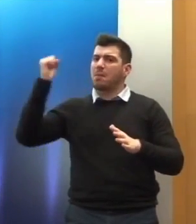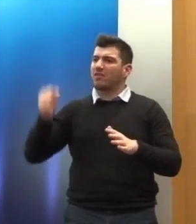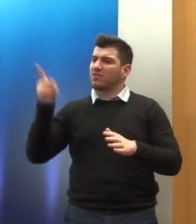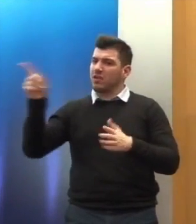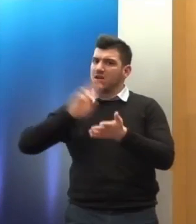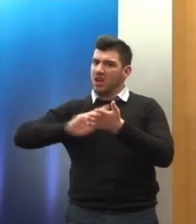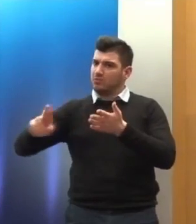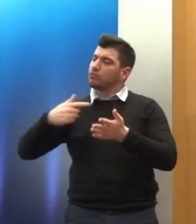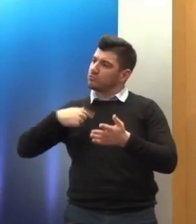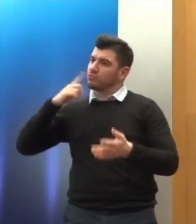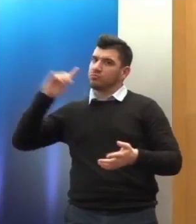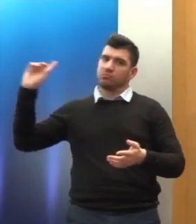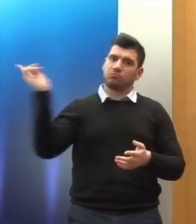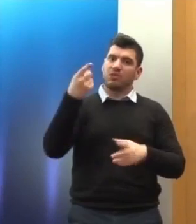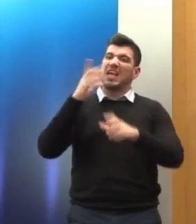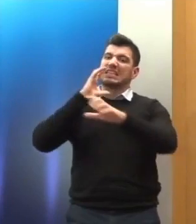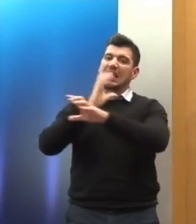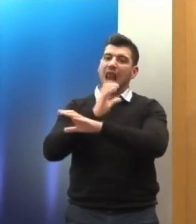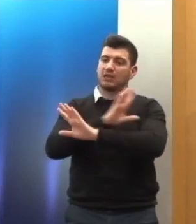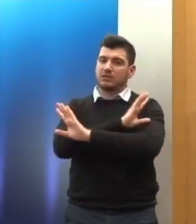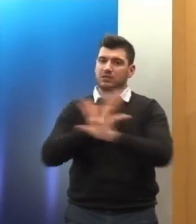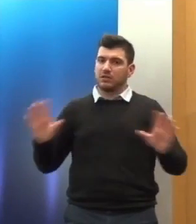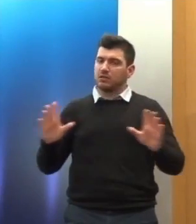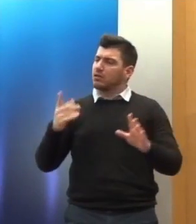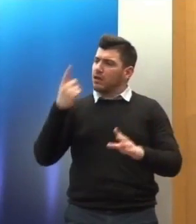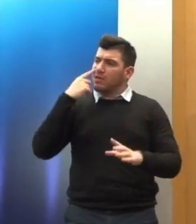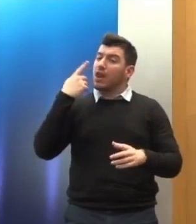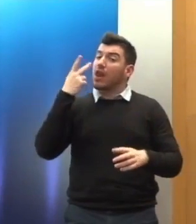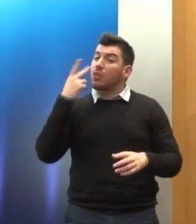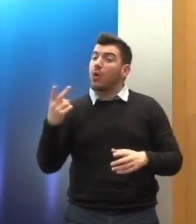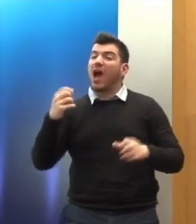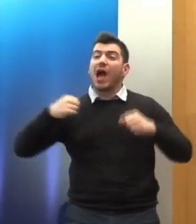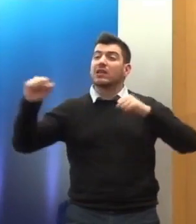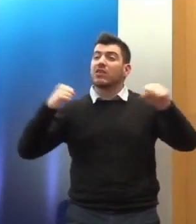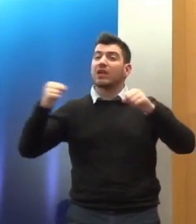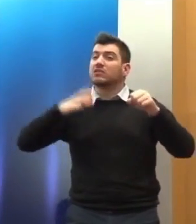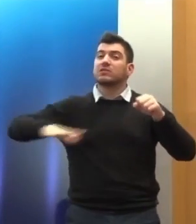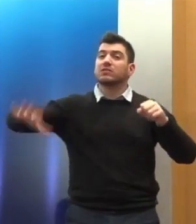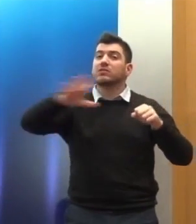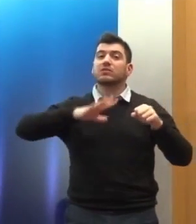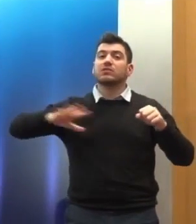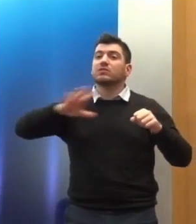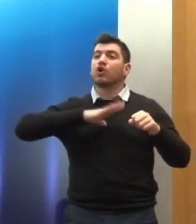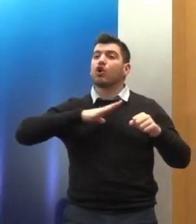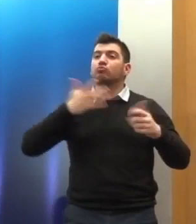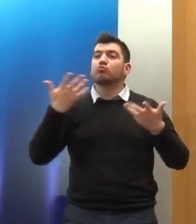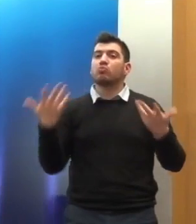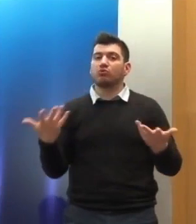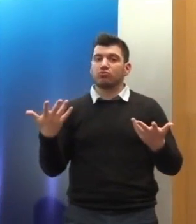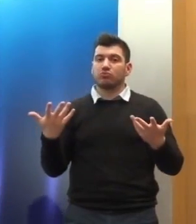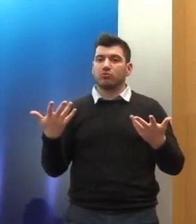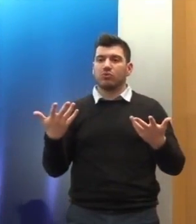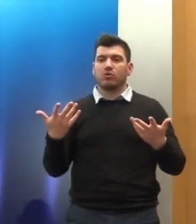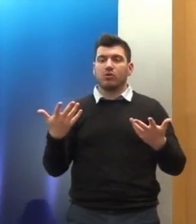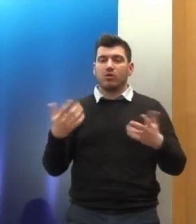δοκιμάζοντας τις αντιδράσεις σε επίπεδο κοινωνικό, πολιτικό, εκτός και εντός της κυβέρνησης από αυτές τις κινήσεις.